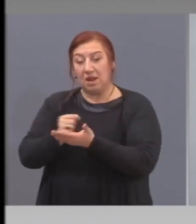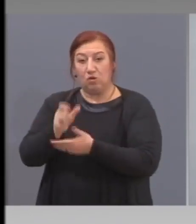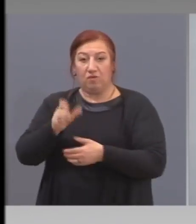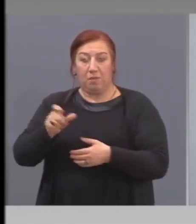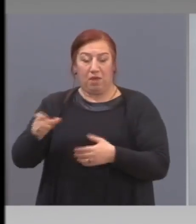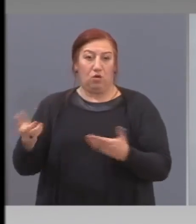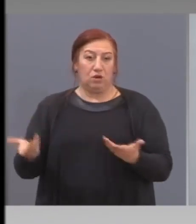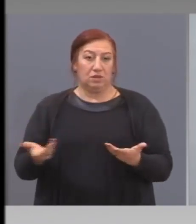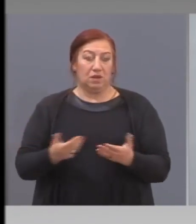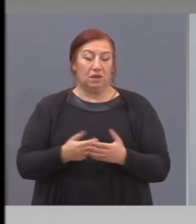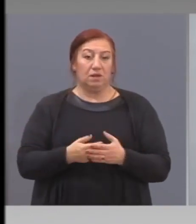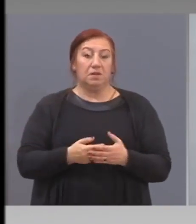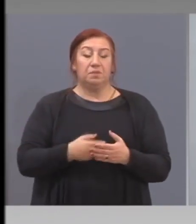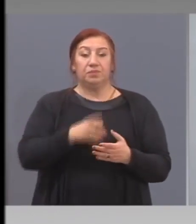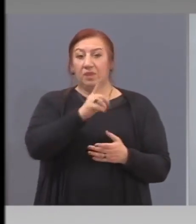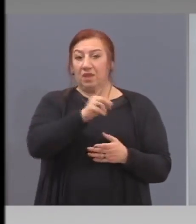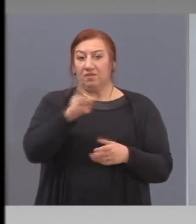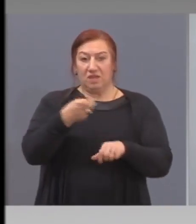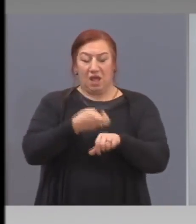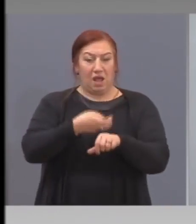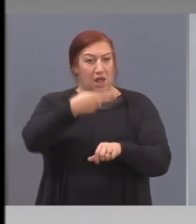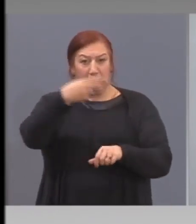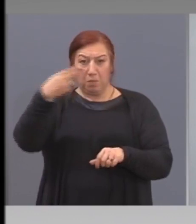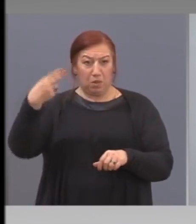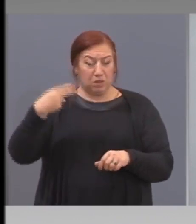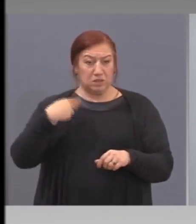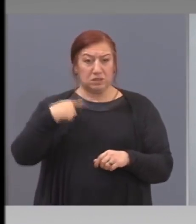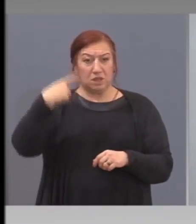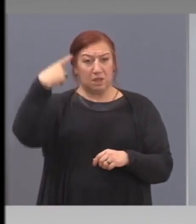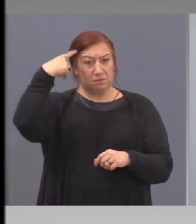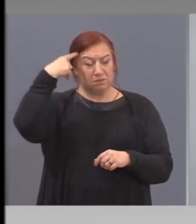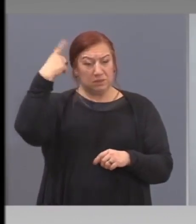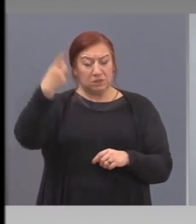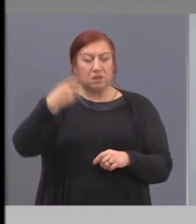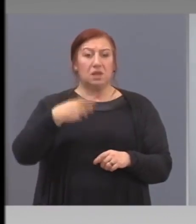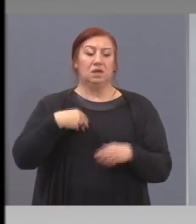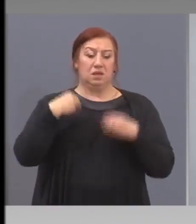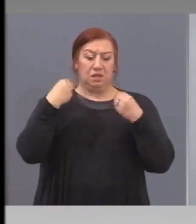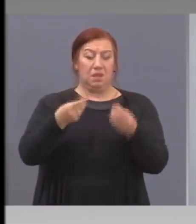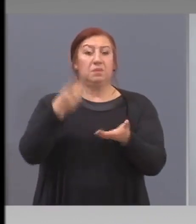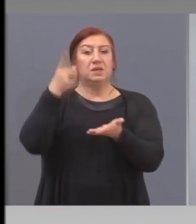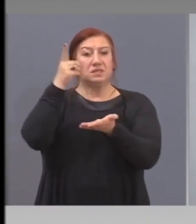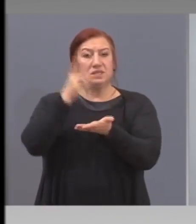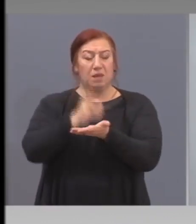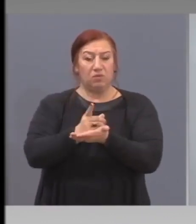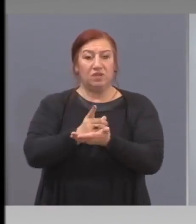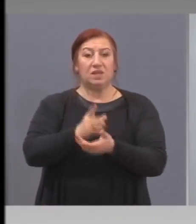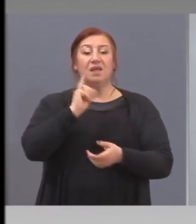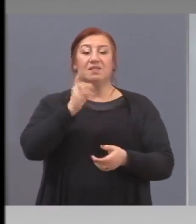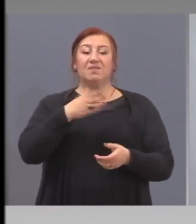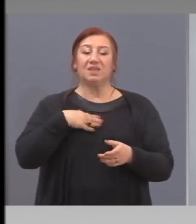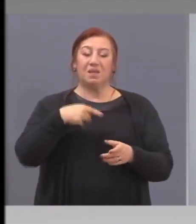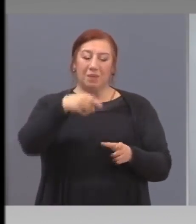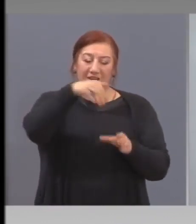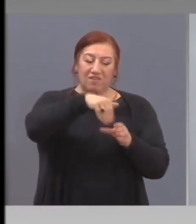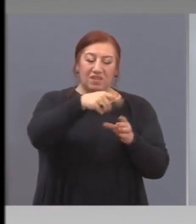паника? Всяка болница, министра на здравето издаде заповед. Мисля, трябва да си има и отделение. Ако някоя болница се